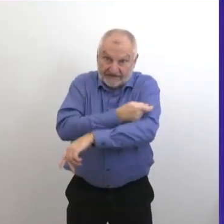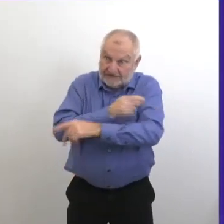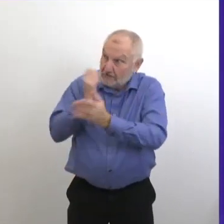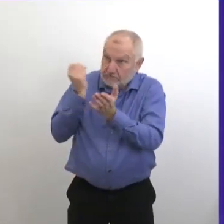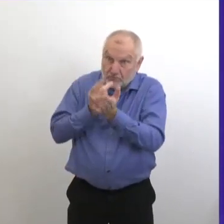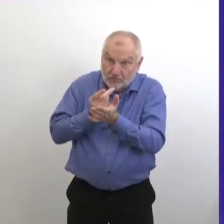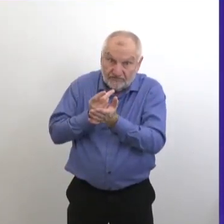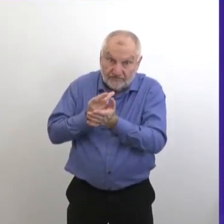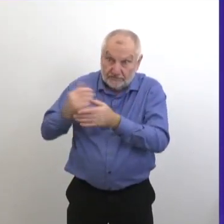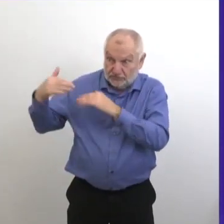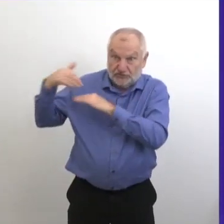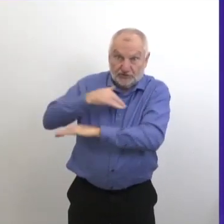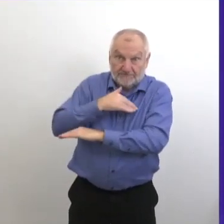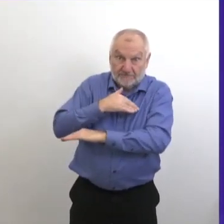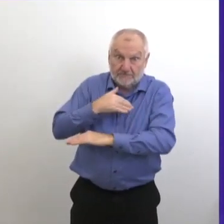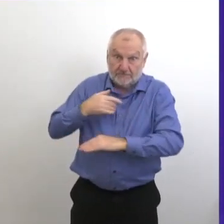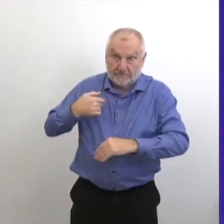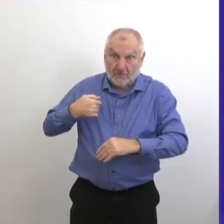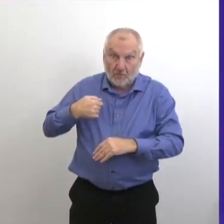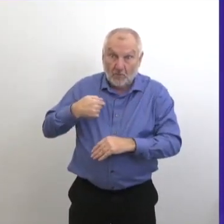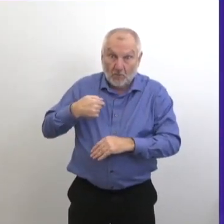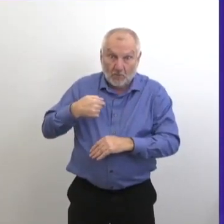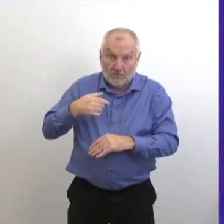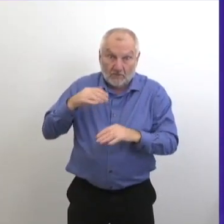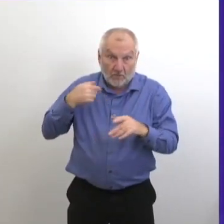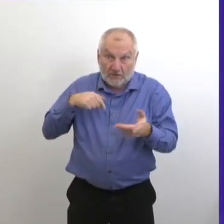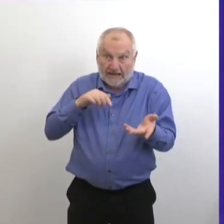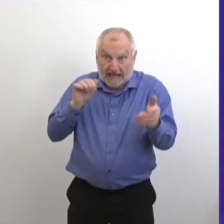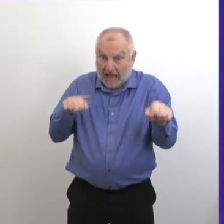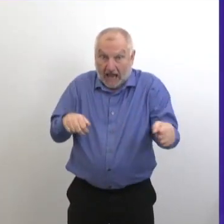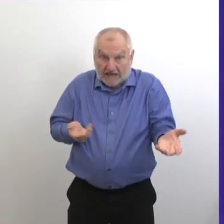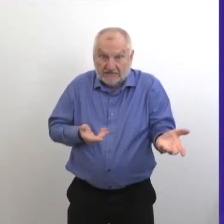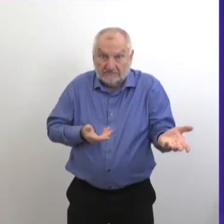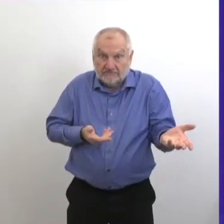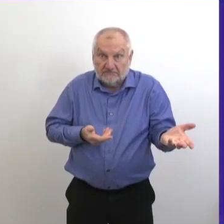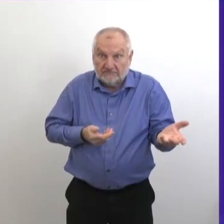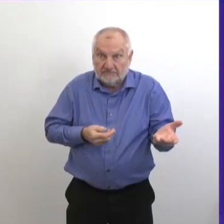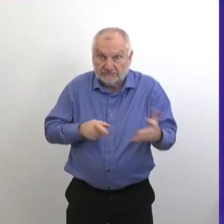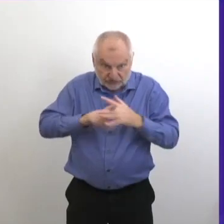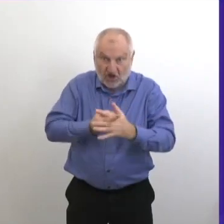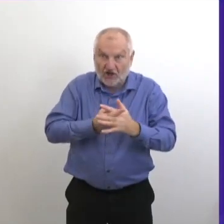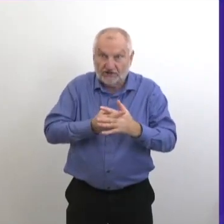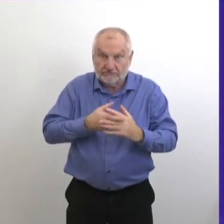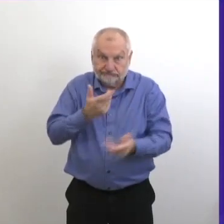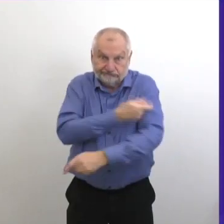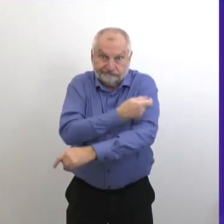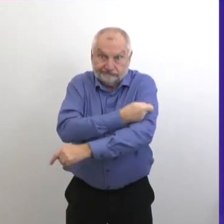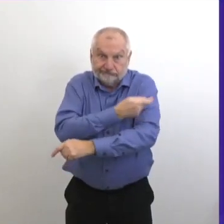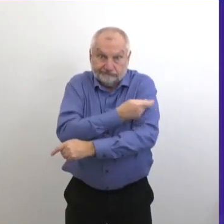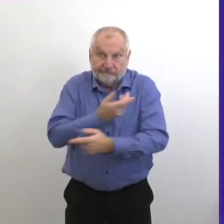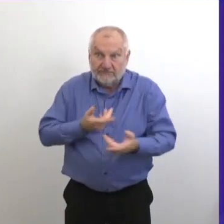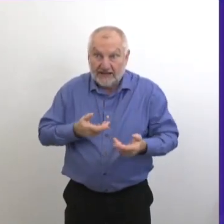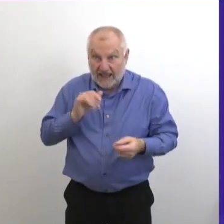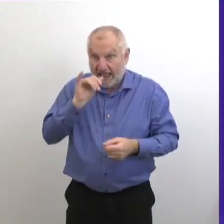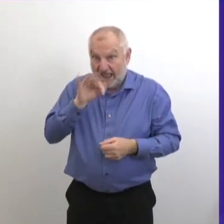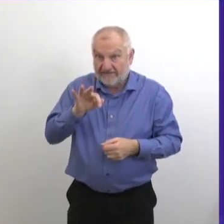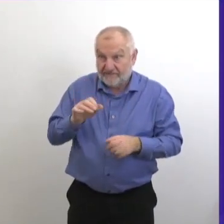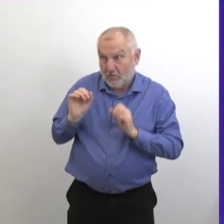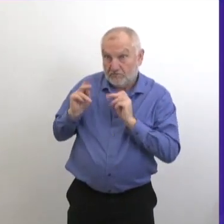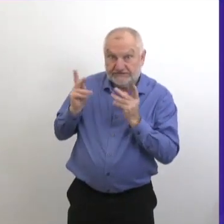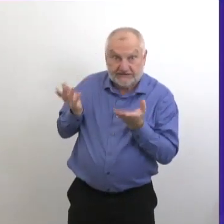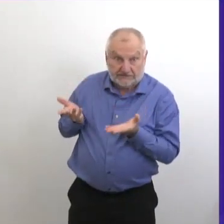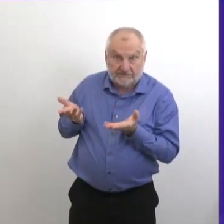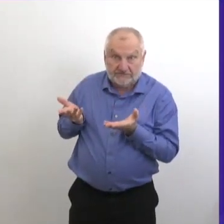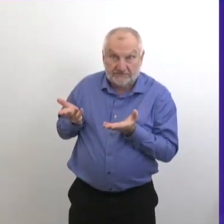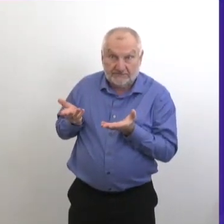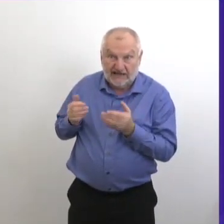devrait nous être envoyé très prochainement. Et nous sommes même en position d'administrer le vaccin immédiatement si on a l'occasion de